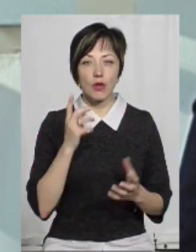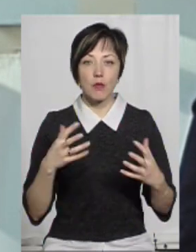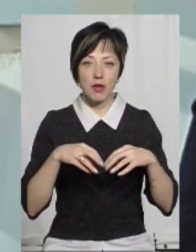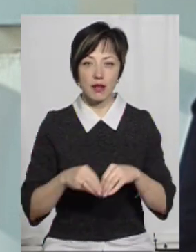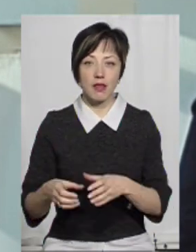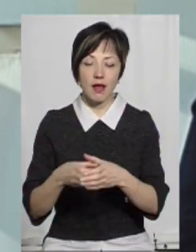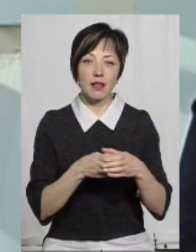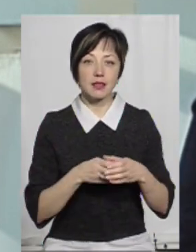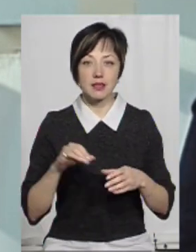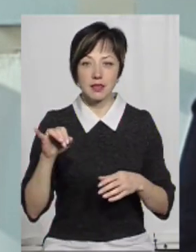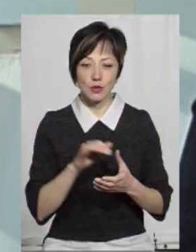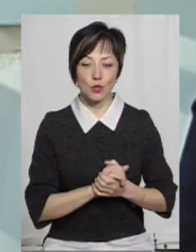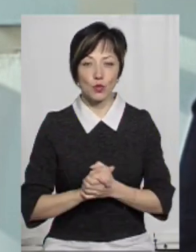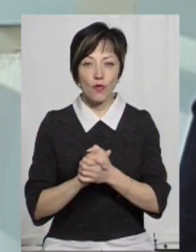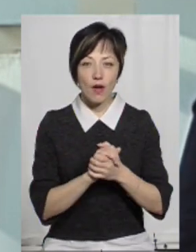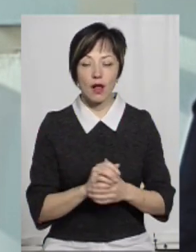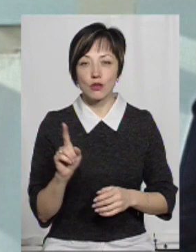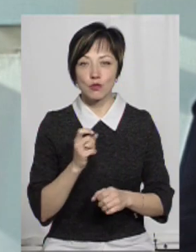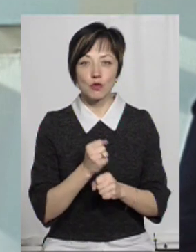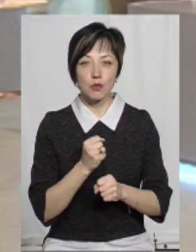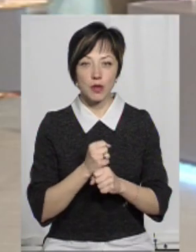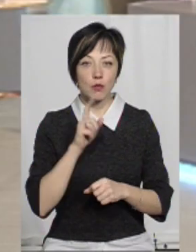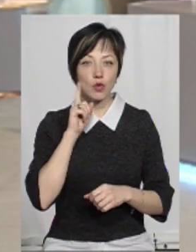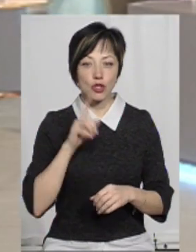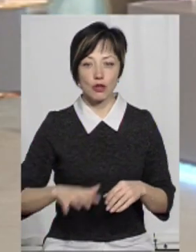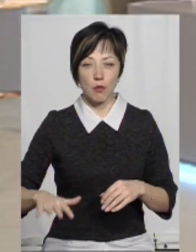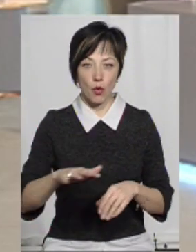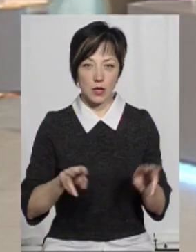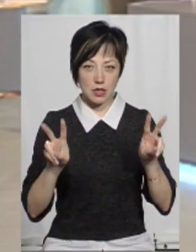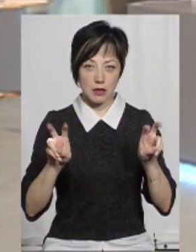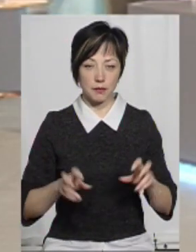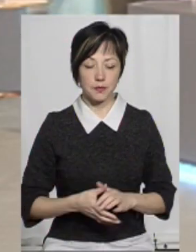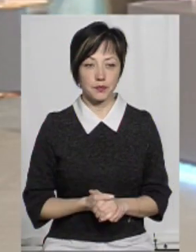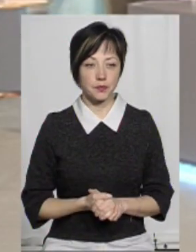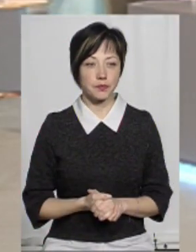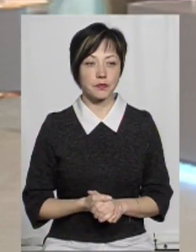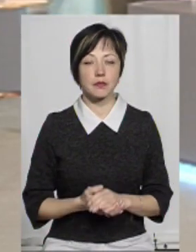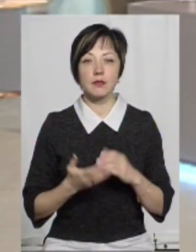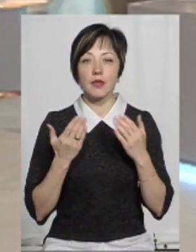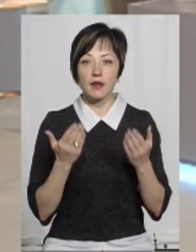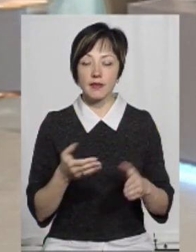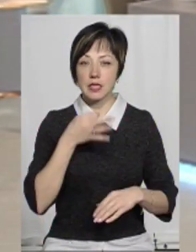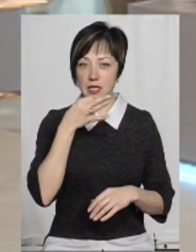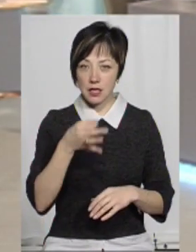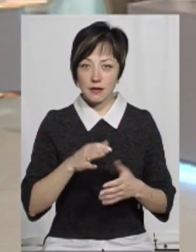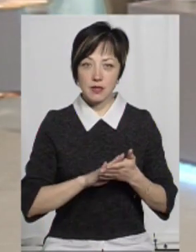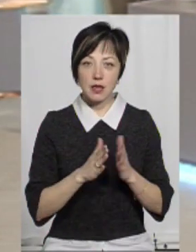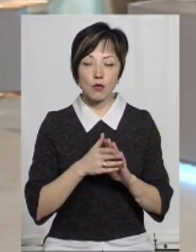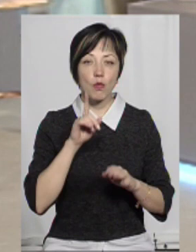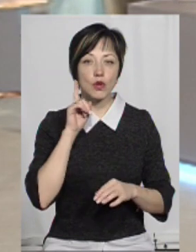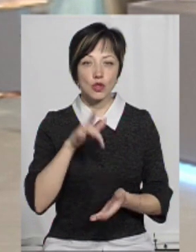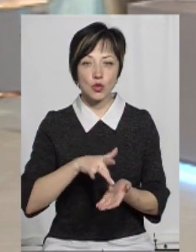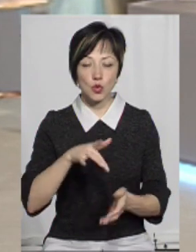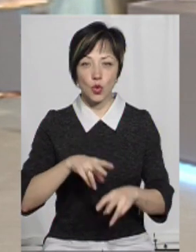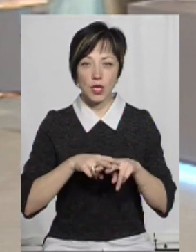'єдналася і згуртувалася для того, щоб зробити молодіжний простір. От ви вже сказали, що у статусі молодіжної